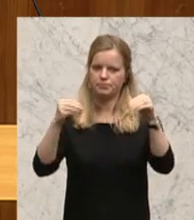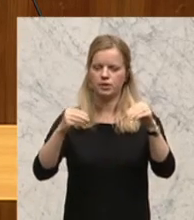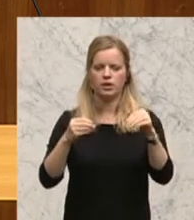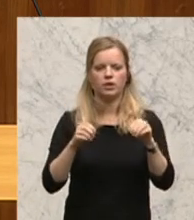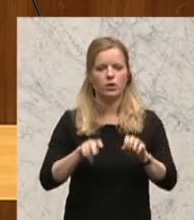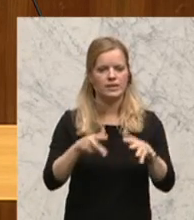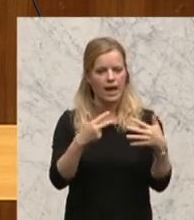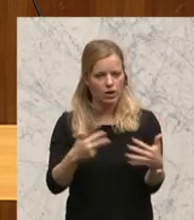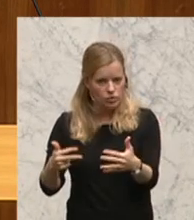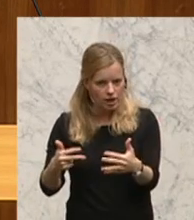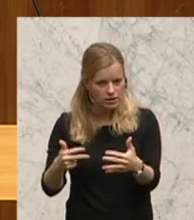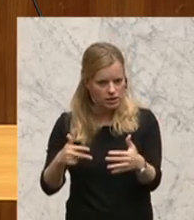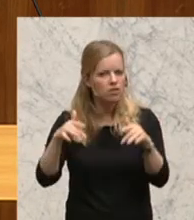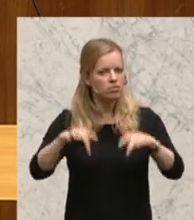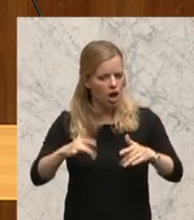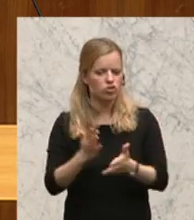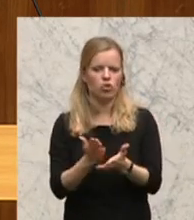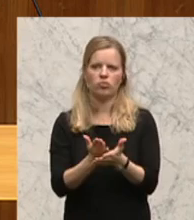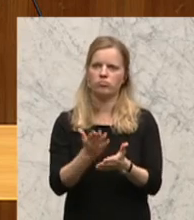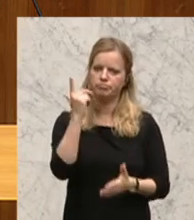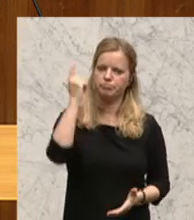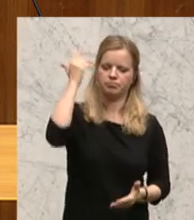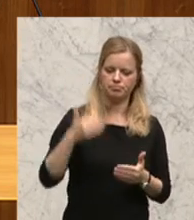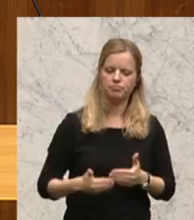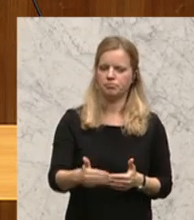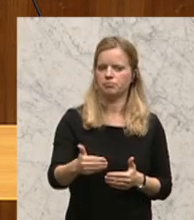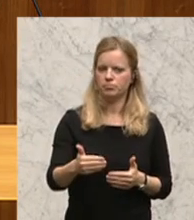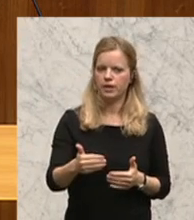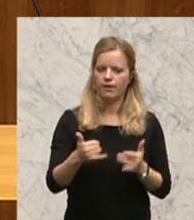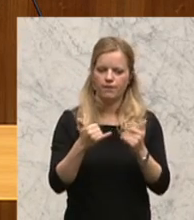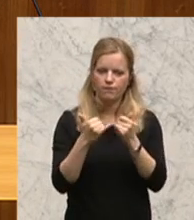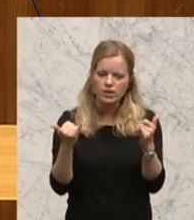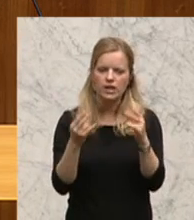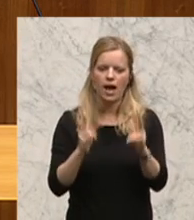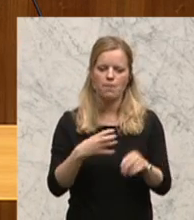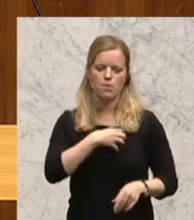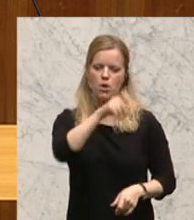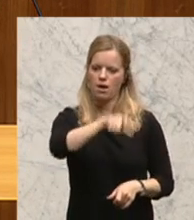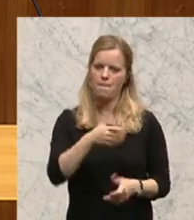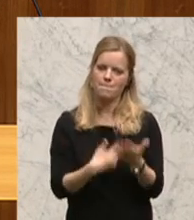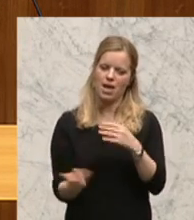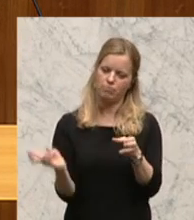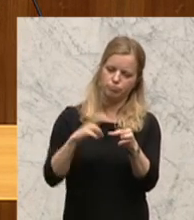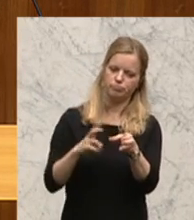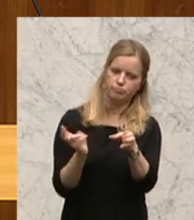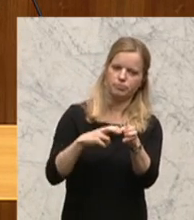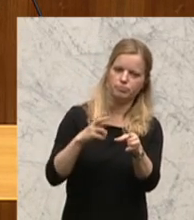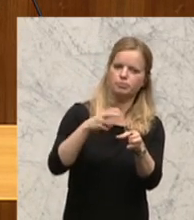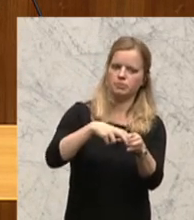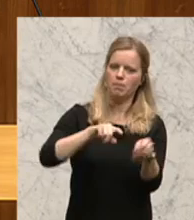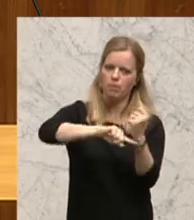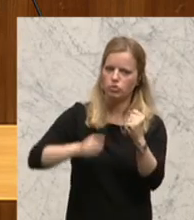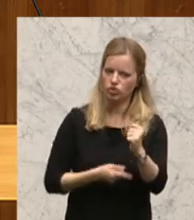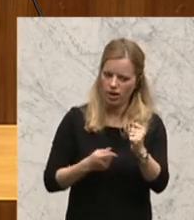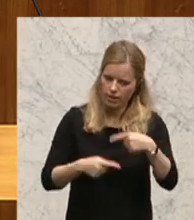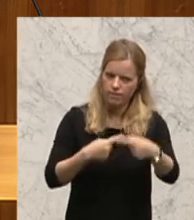Alegre, den Grundstein gelegt dort für das partizipative Budget. Und mittlerweile gibt es über 240